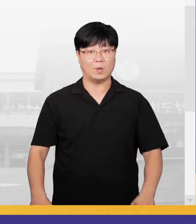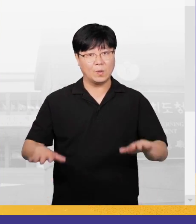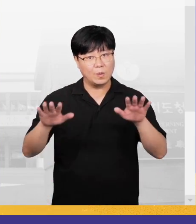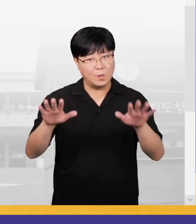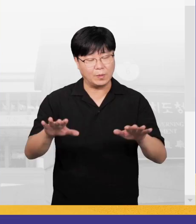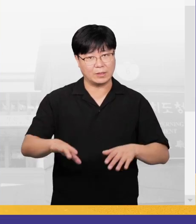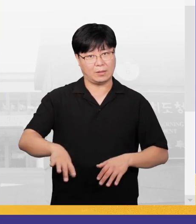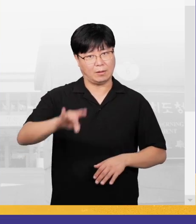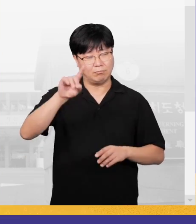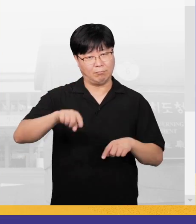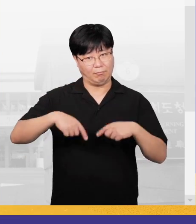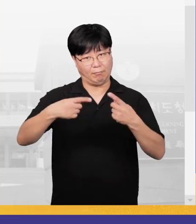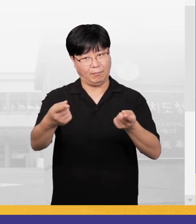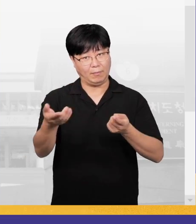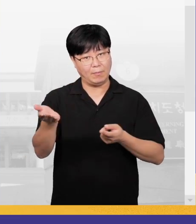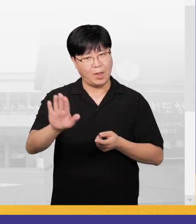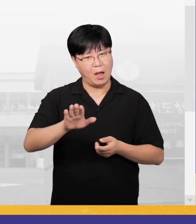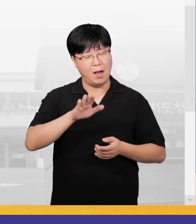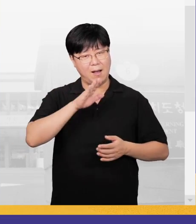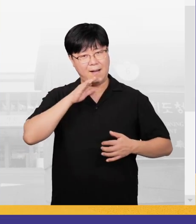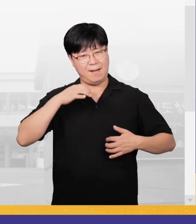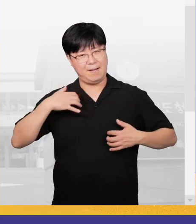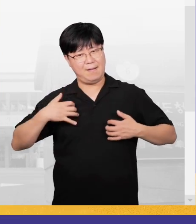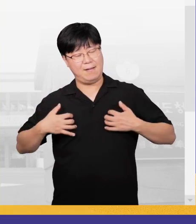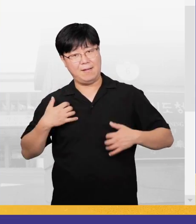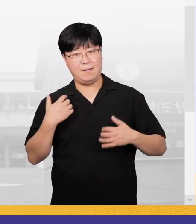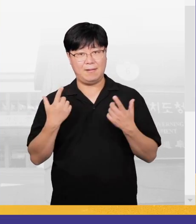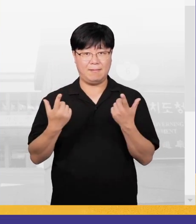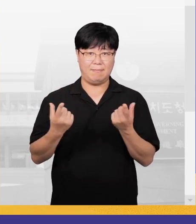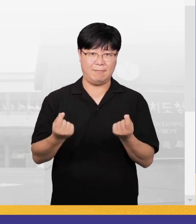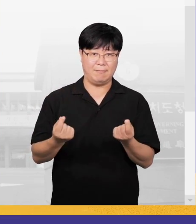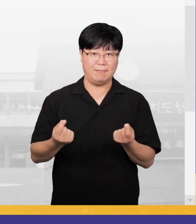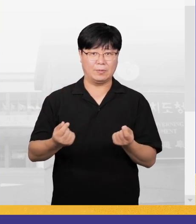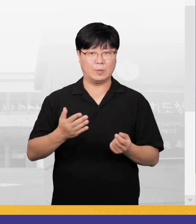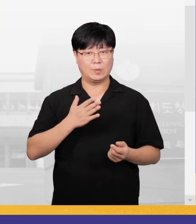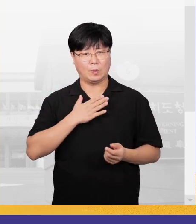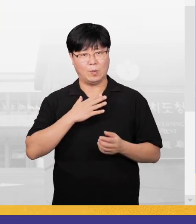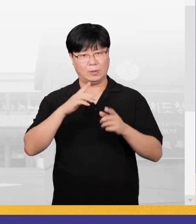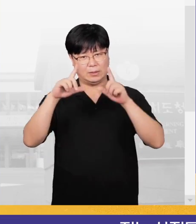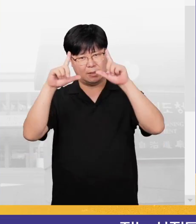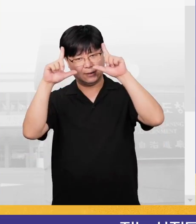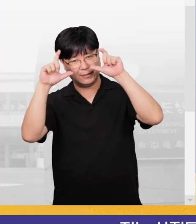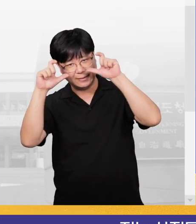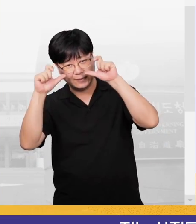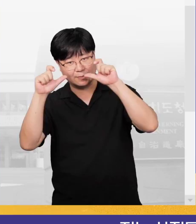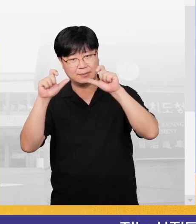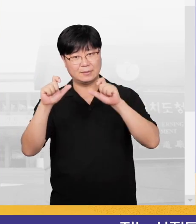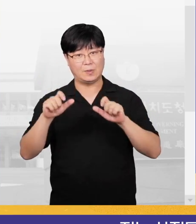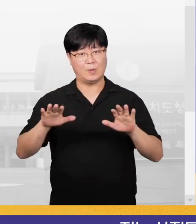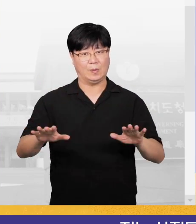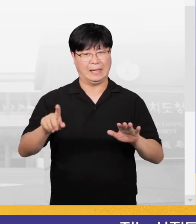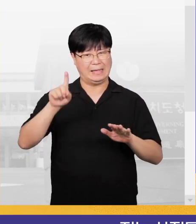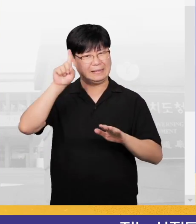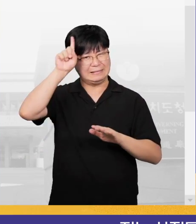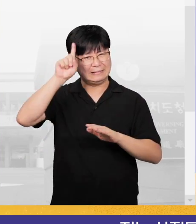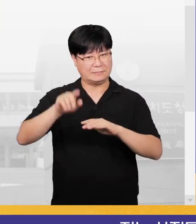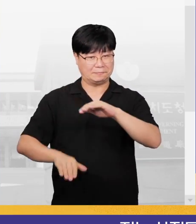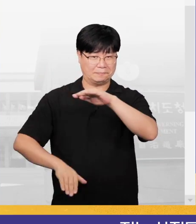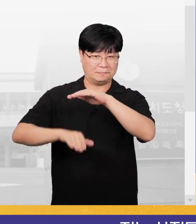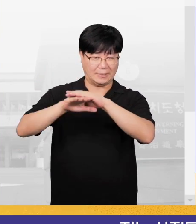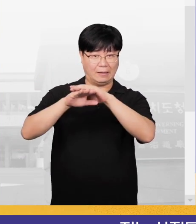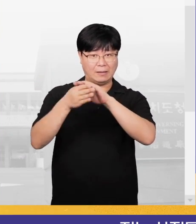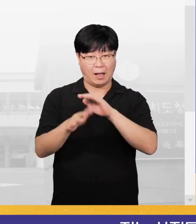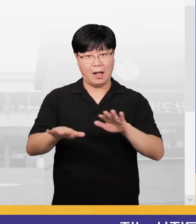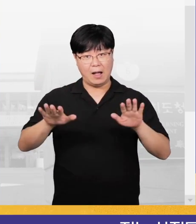오늘 처음 가보지만 재미있을 것 같았어요. 재미있을 것 같아요. 저는 사진도 찍고